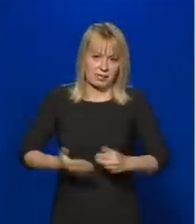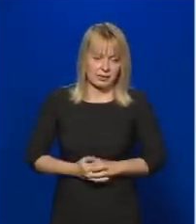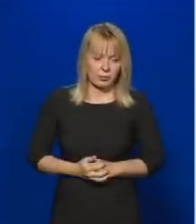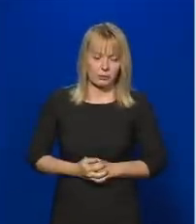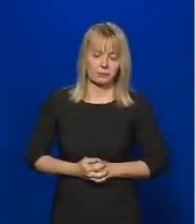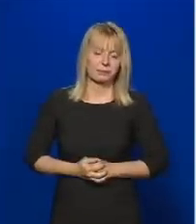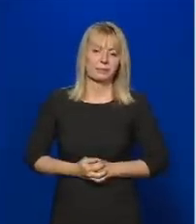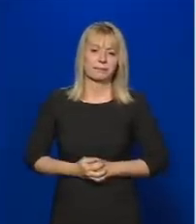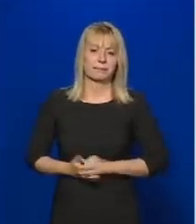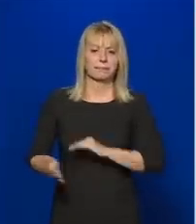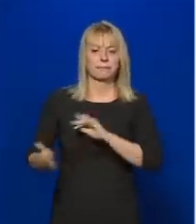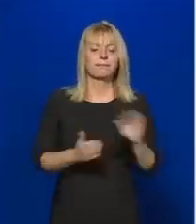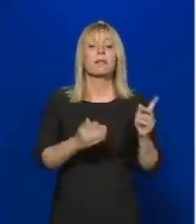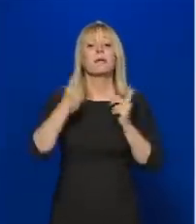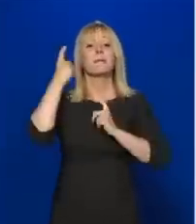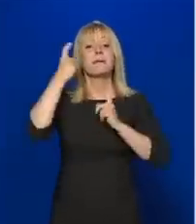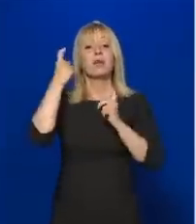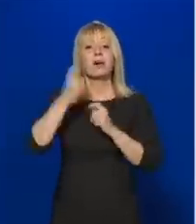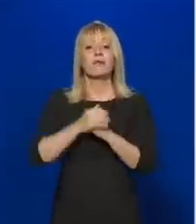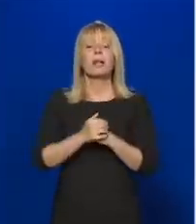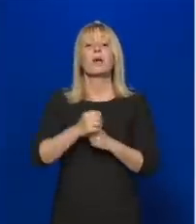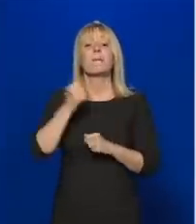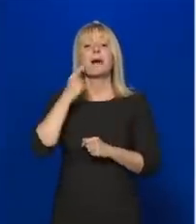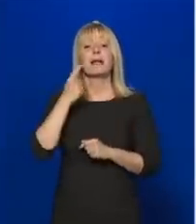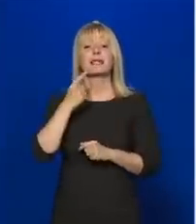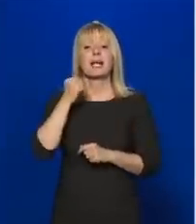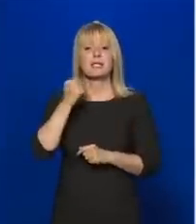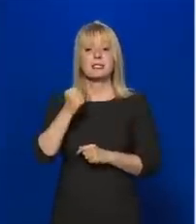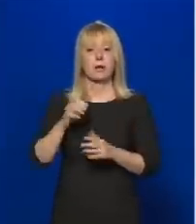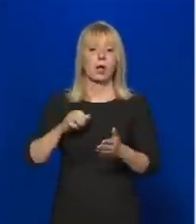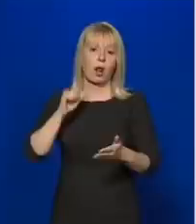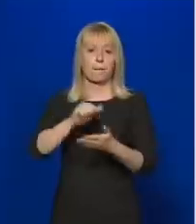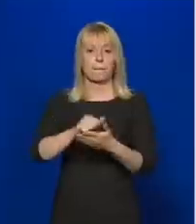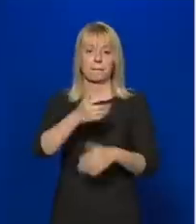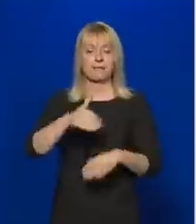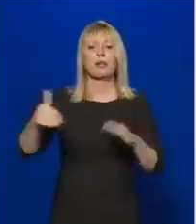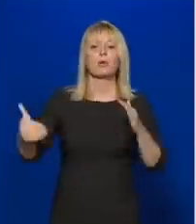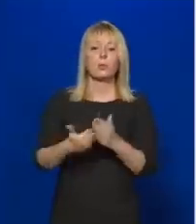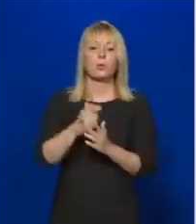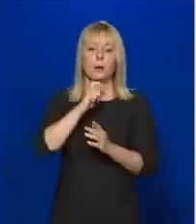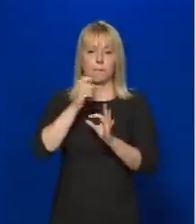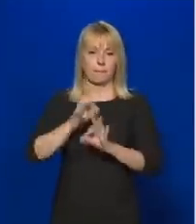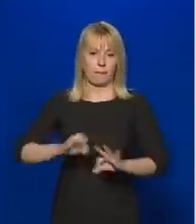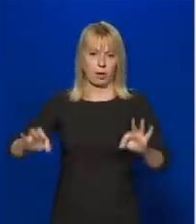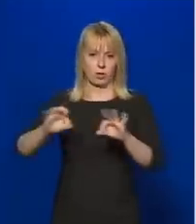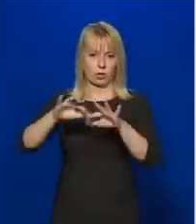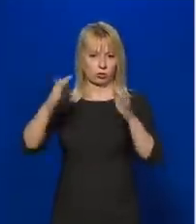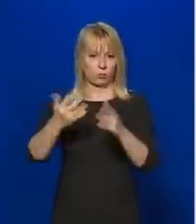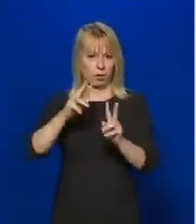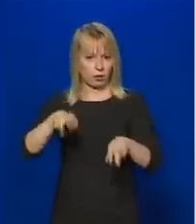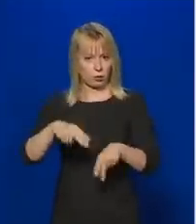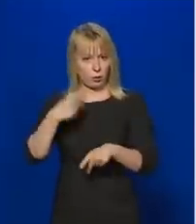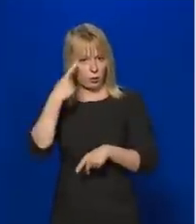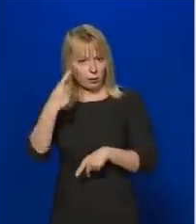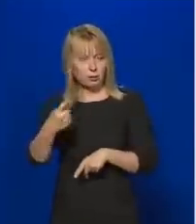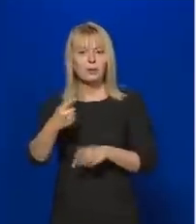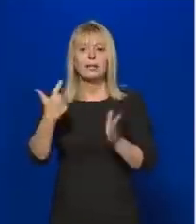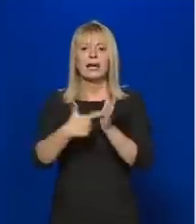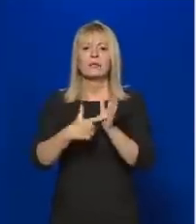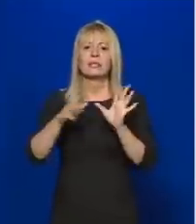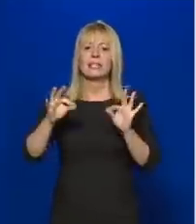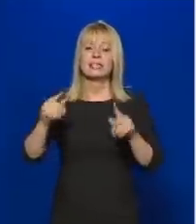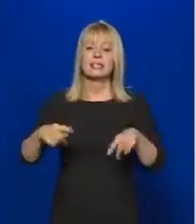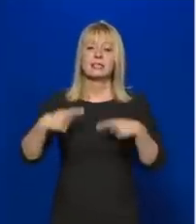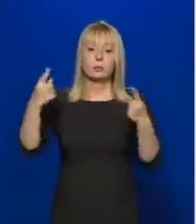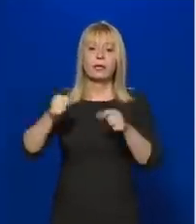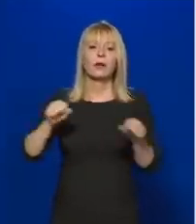Mi a véleményük a Bertelszmann Alapítvány újabb hazánkról szóló tanulmánycsomagjáról, amely szerint 2010 után jelentősen romlott a